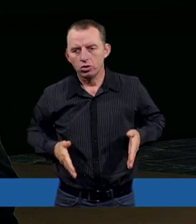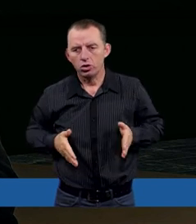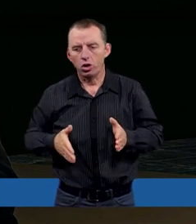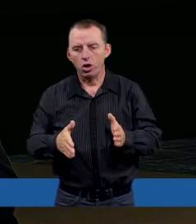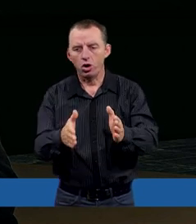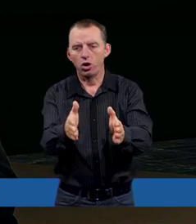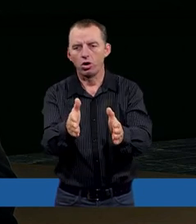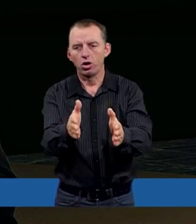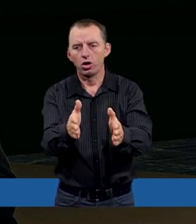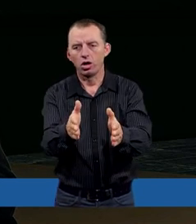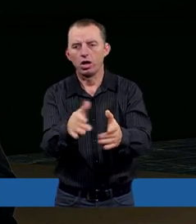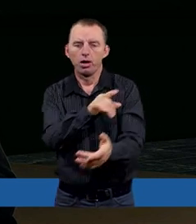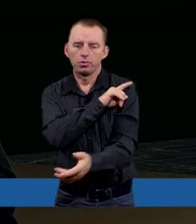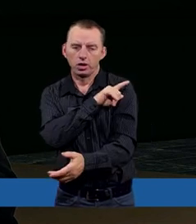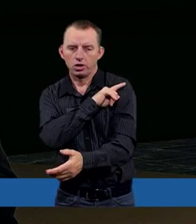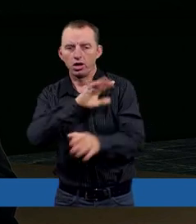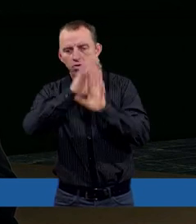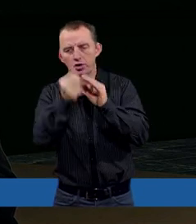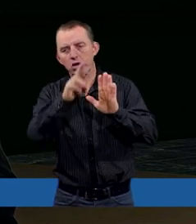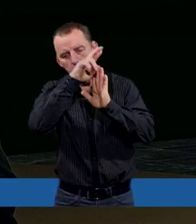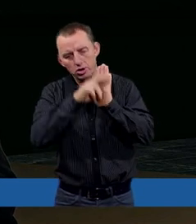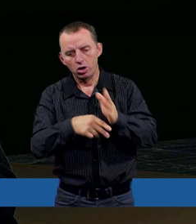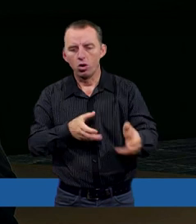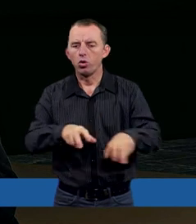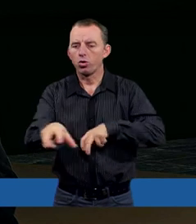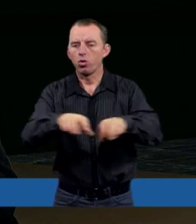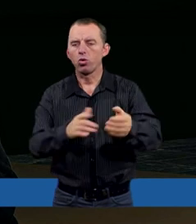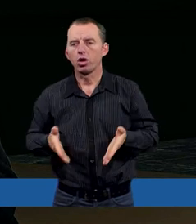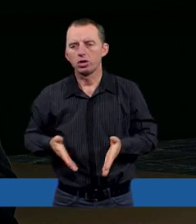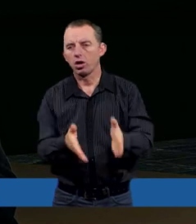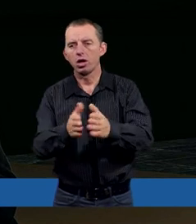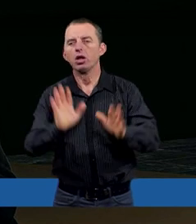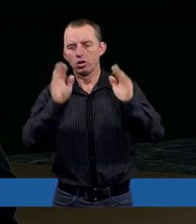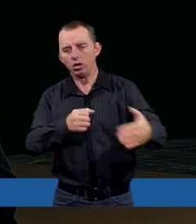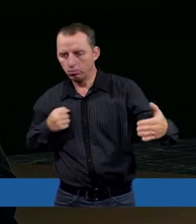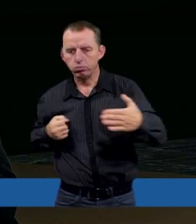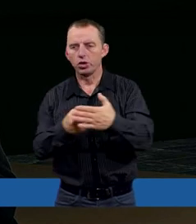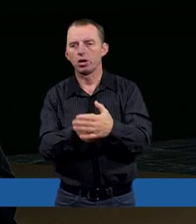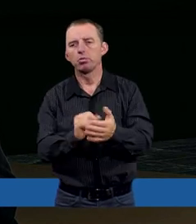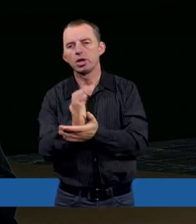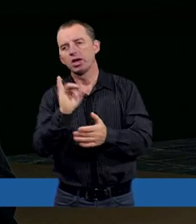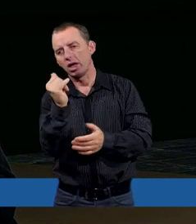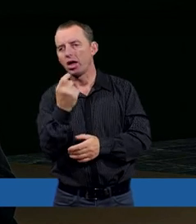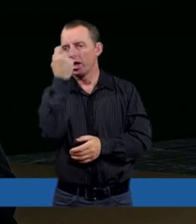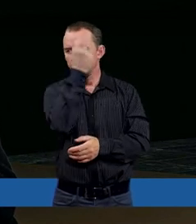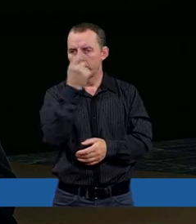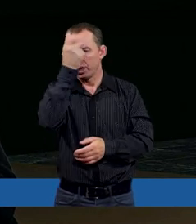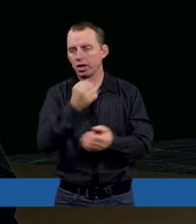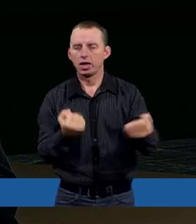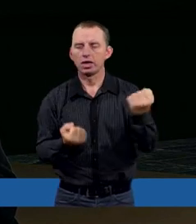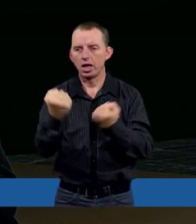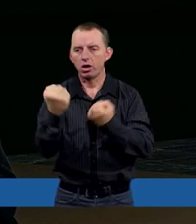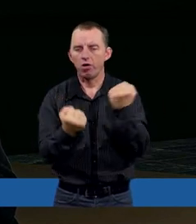i przestrzegając wszystkich przepisów ruchu drogowego zostaje potrącony przez jakiegoś pijanego z kolei